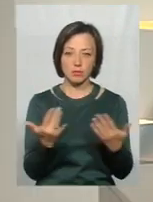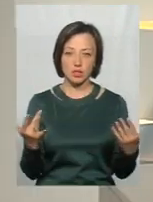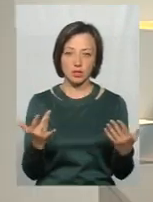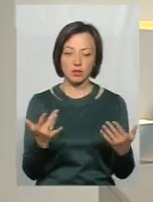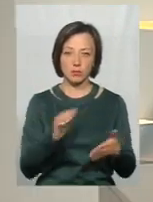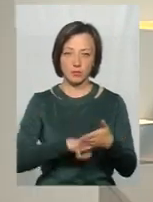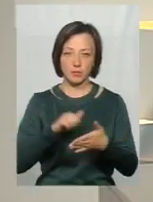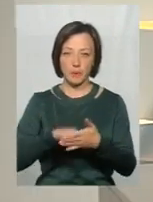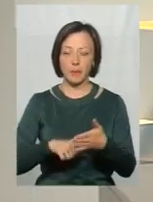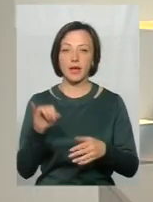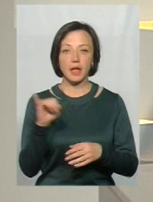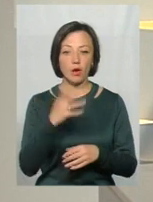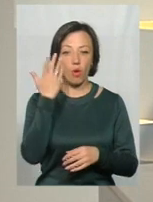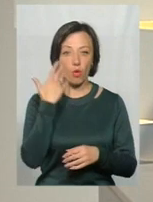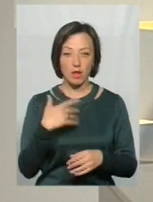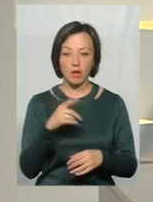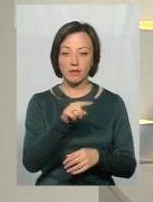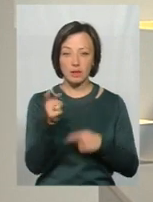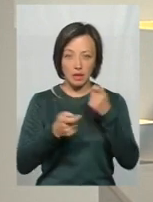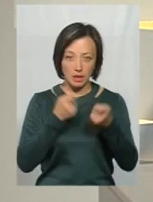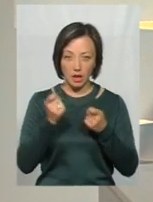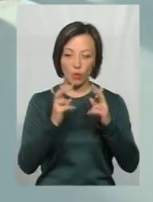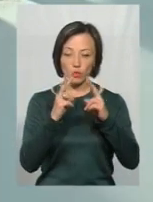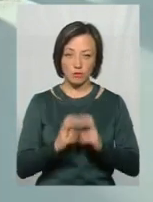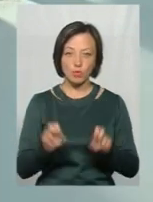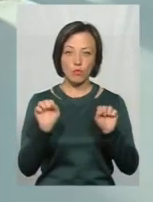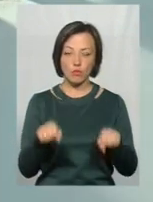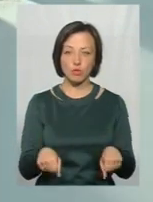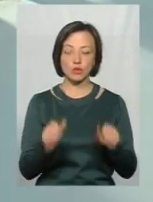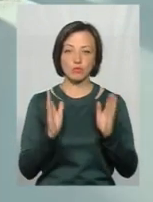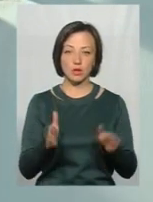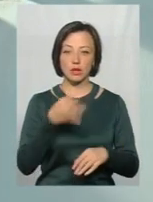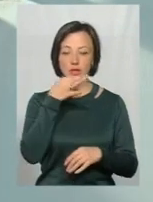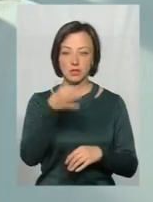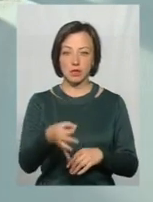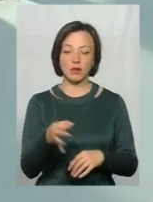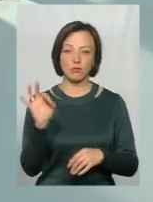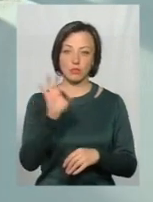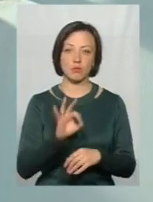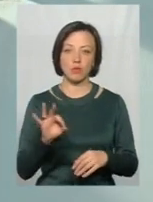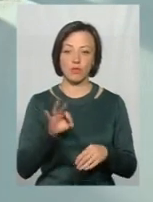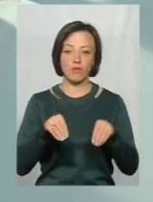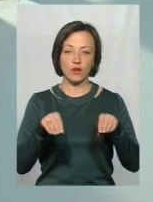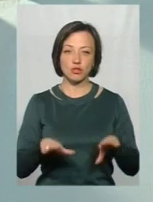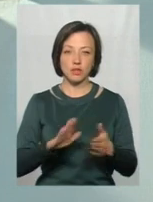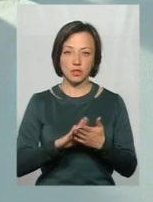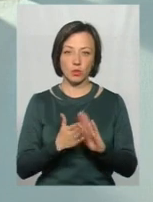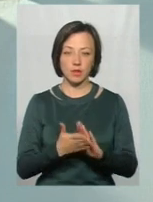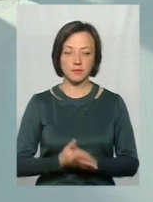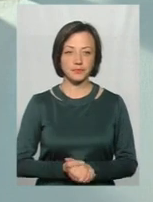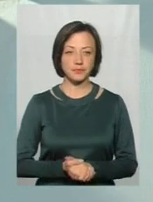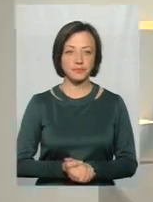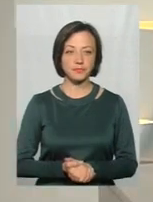чинників. І коли лише в них ретельно розібратися, тоді можна буде говорити про вирішення ситуації.